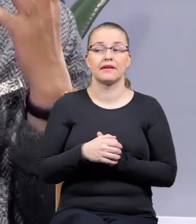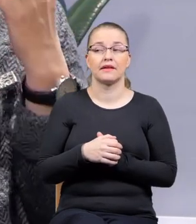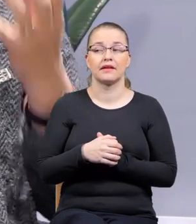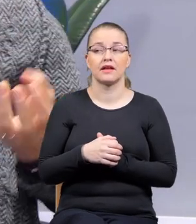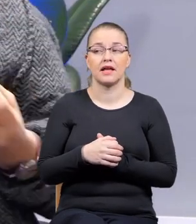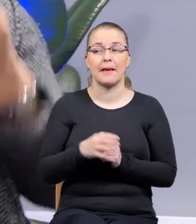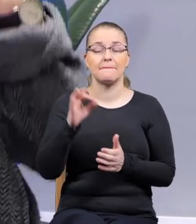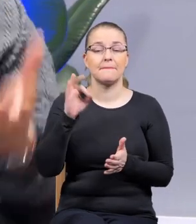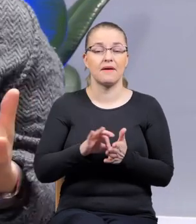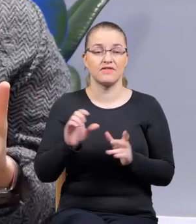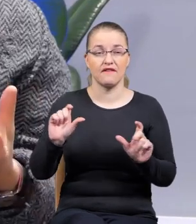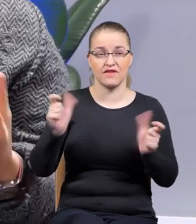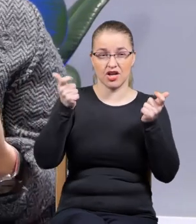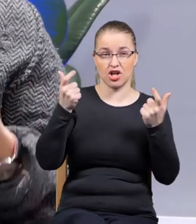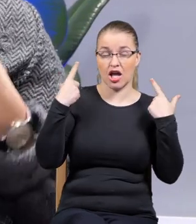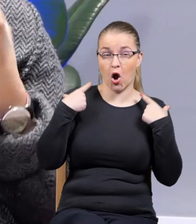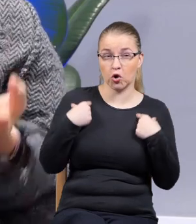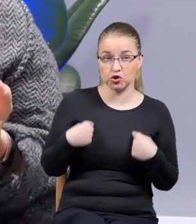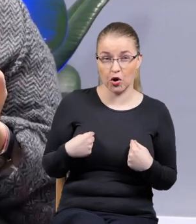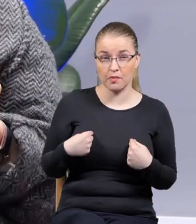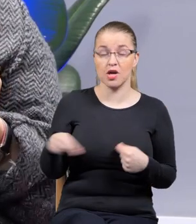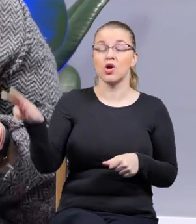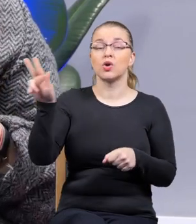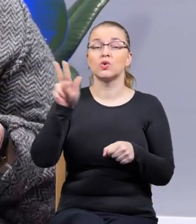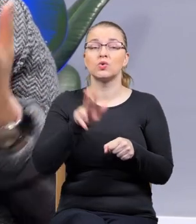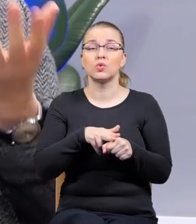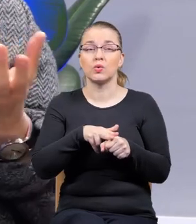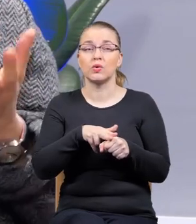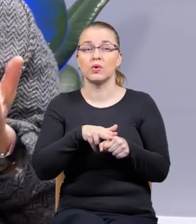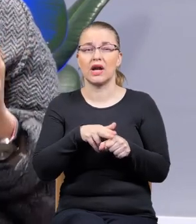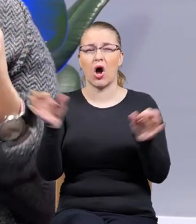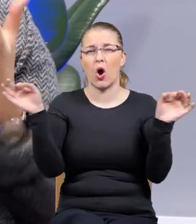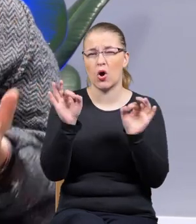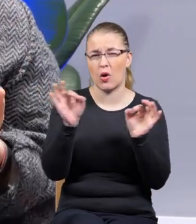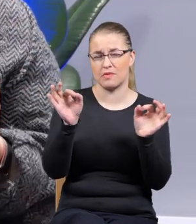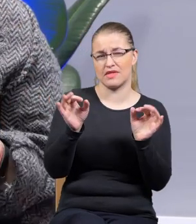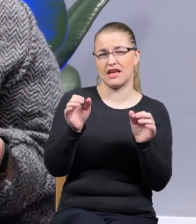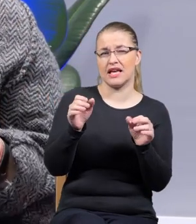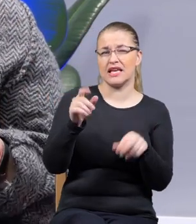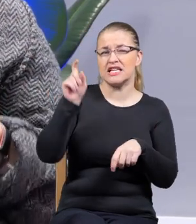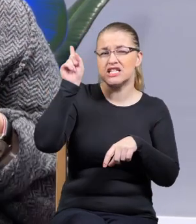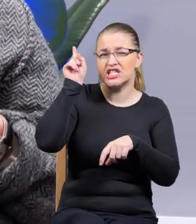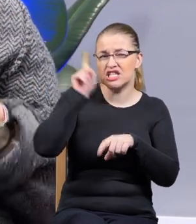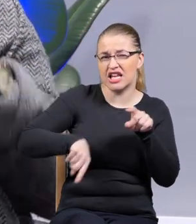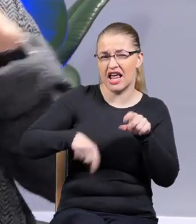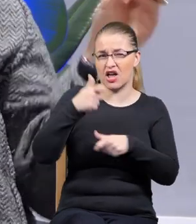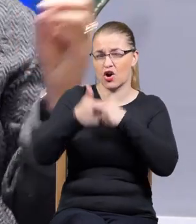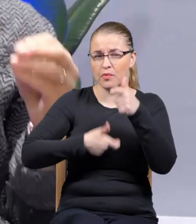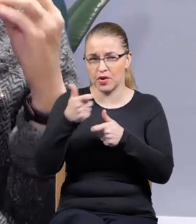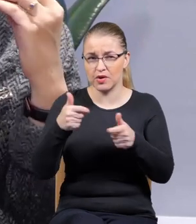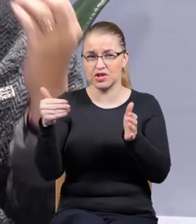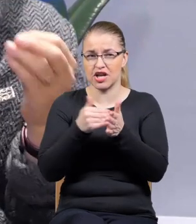pewne wydarzenia, czy pewne osoby zwłaszcza, które są okropne, straszne, którzy są złoczyńcami, należy